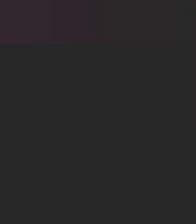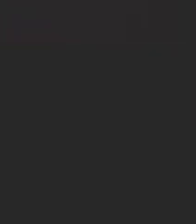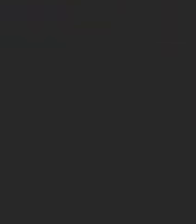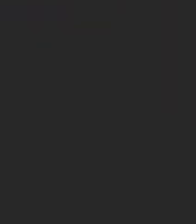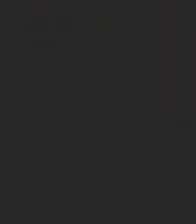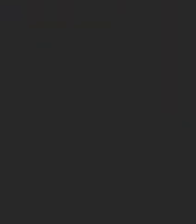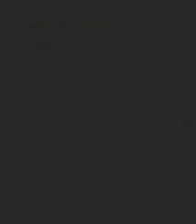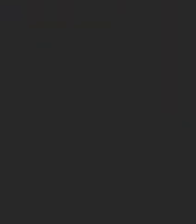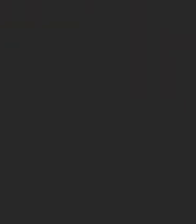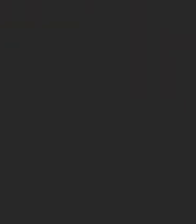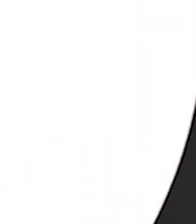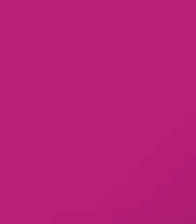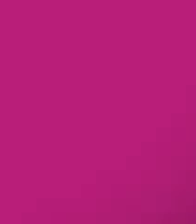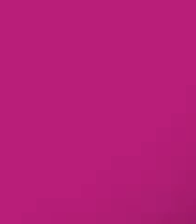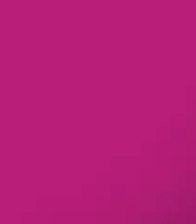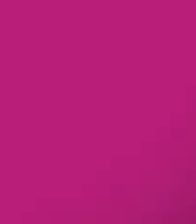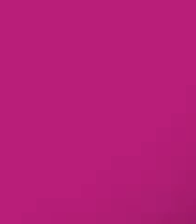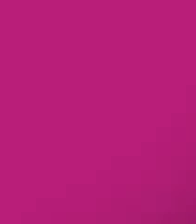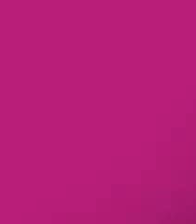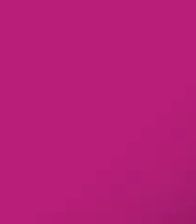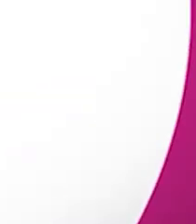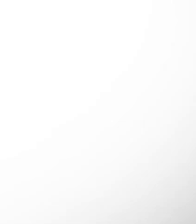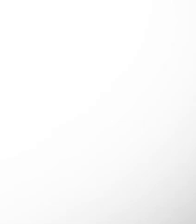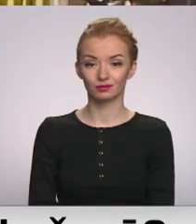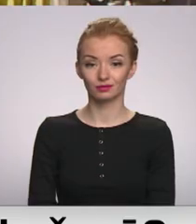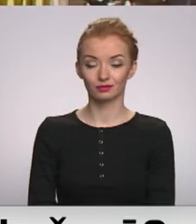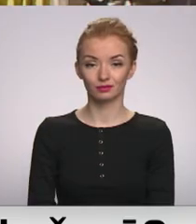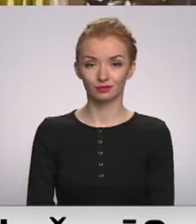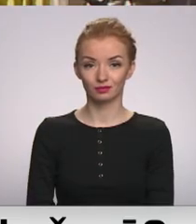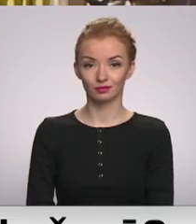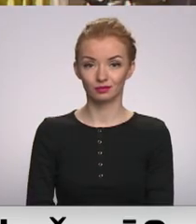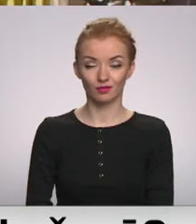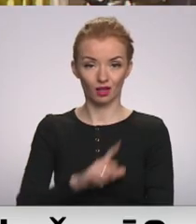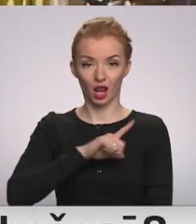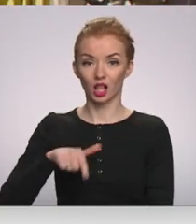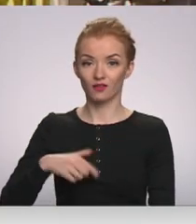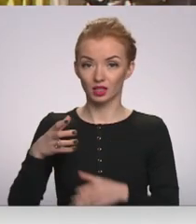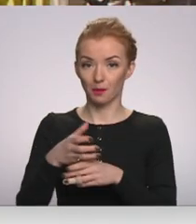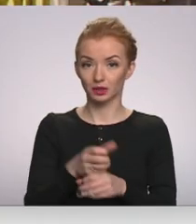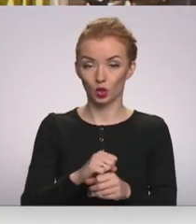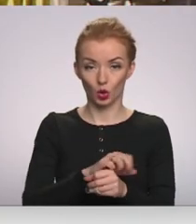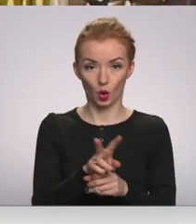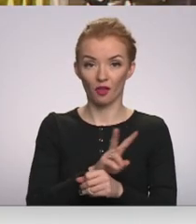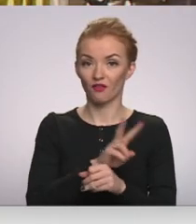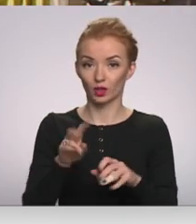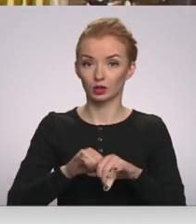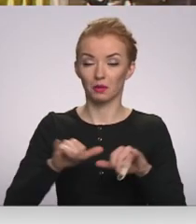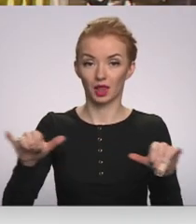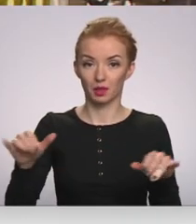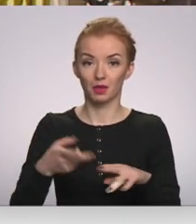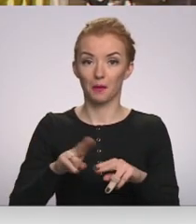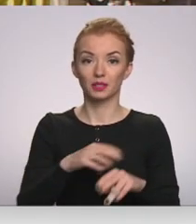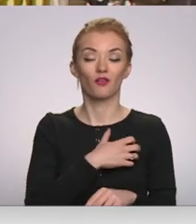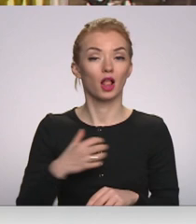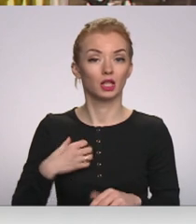Re, visi ēters ir te! Latvijā samazinās Covid-19 izplatība, tādēļ